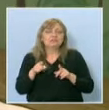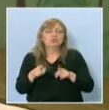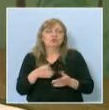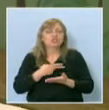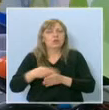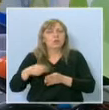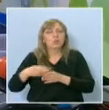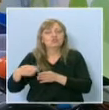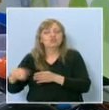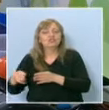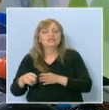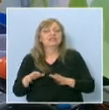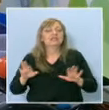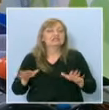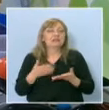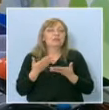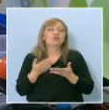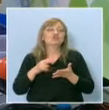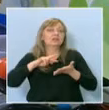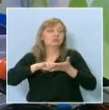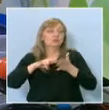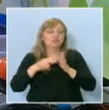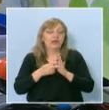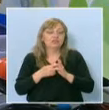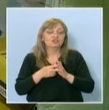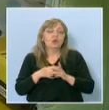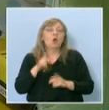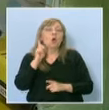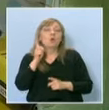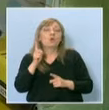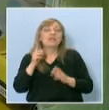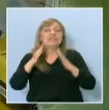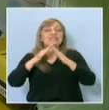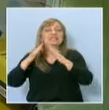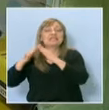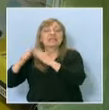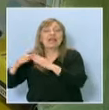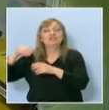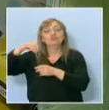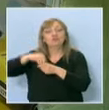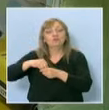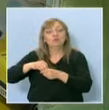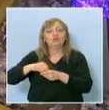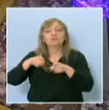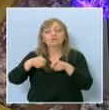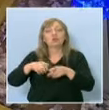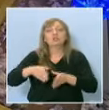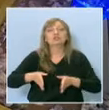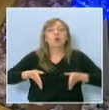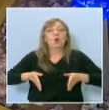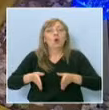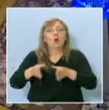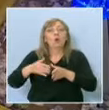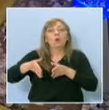разчистено. И започнахме с проект като общо кои сгради ще включим в този дълъг коридор. Аз сега много се